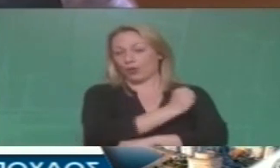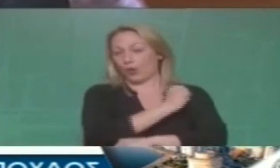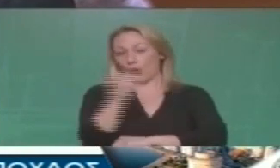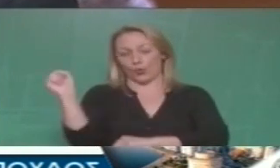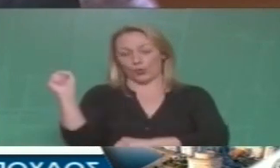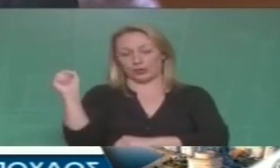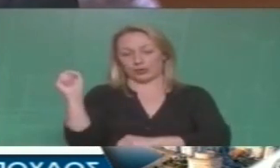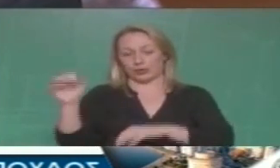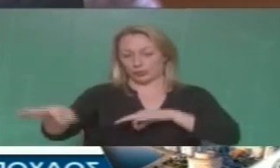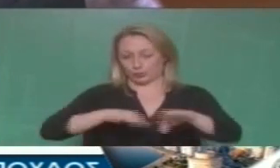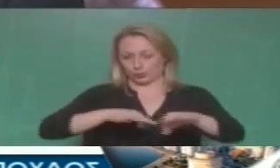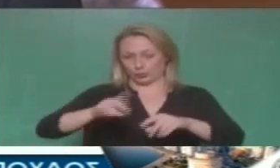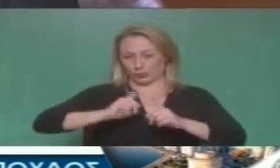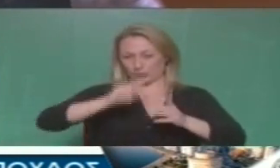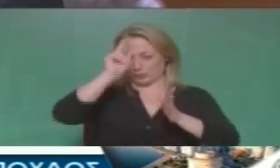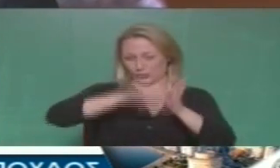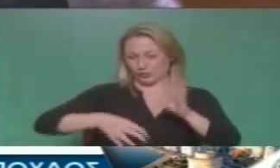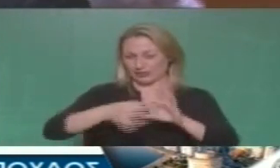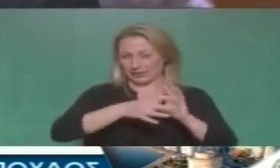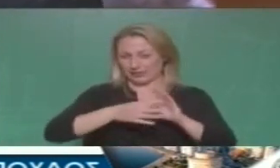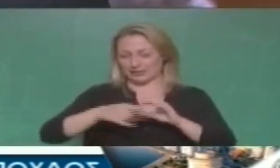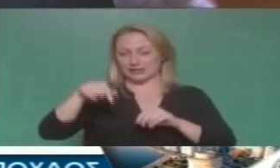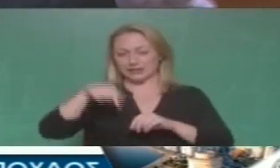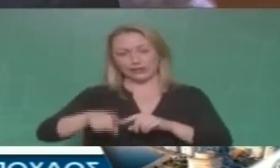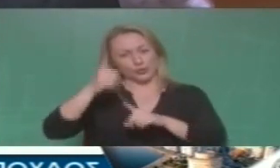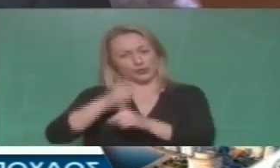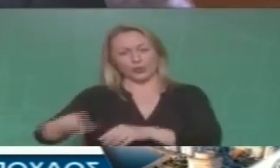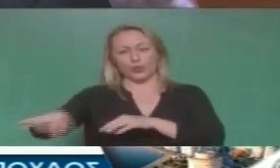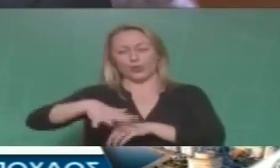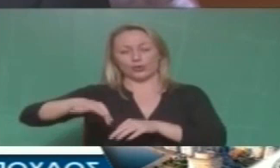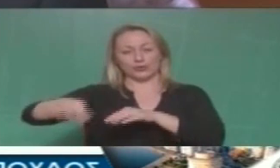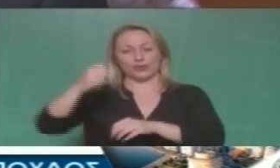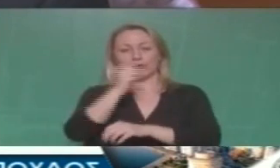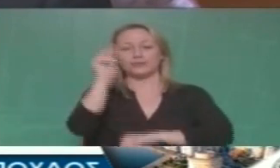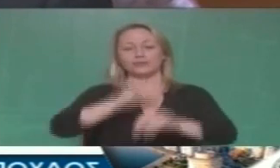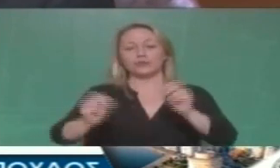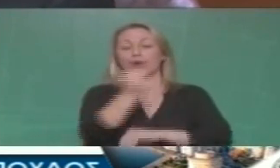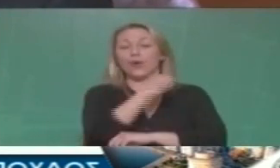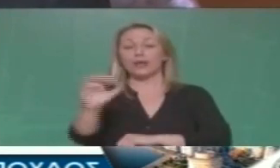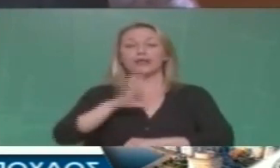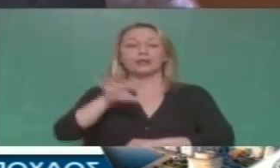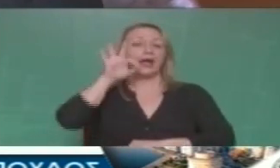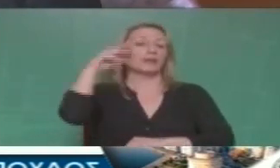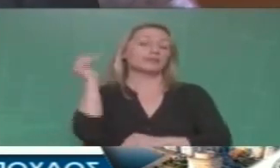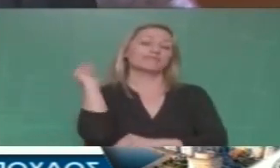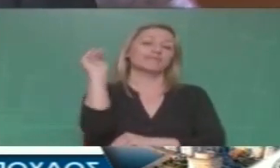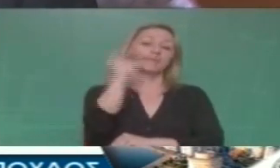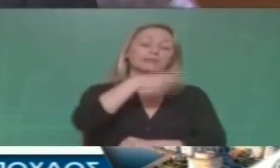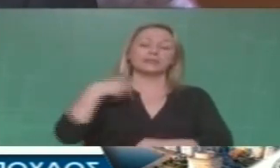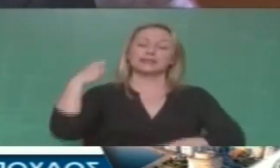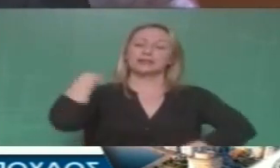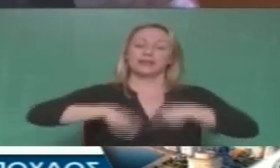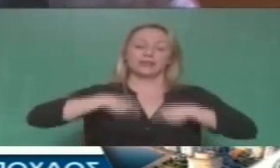μνημόνιο όπως καταψηφίσαμε και το ειδικό χωρικό σχέδιο αλλά θα καλέσουμε και τον κόσμο της πόλης να αντιδράσει με όποιο τρόπο